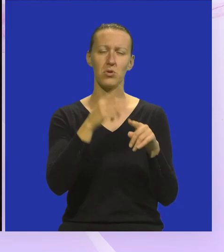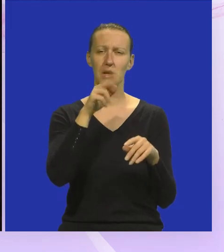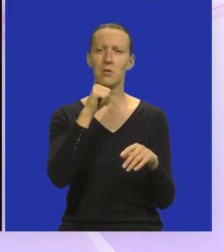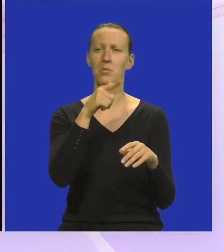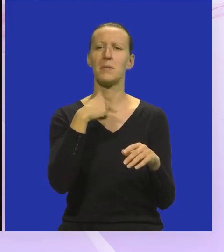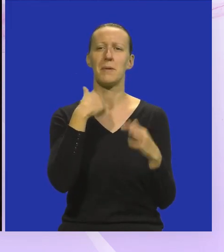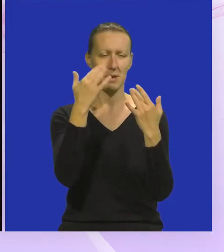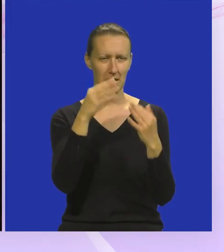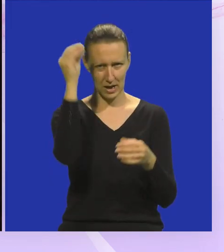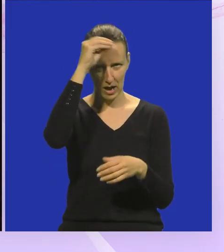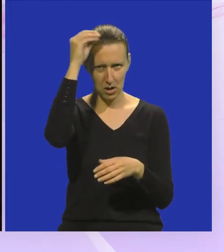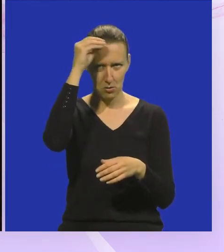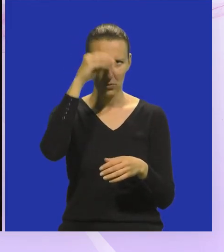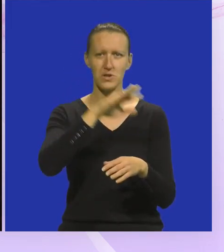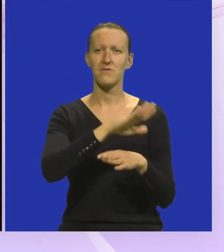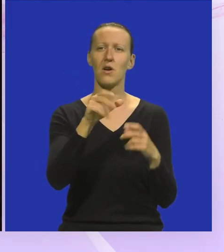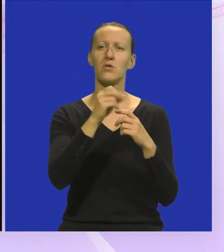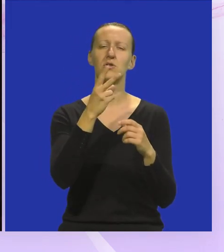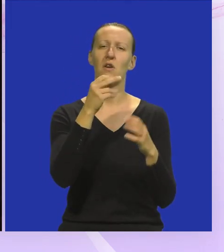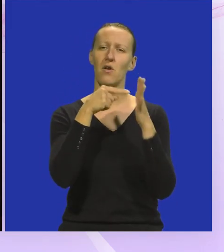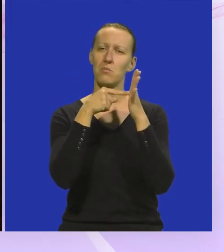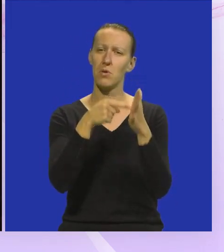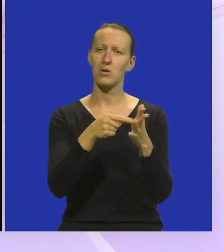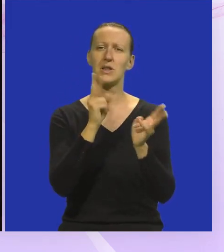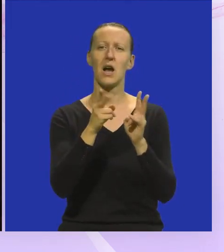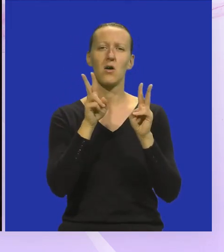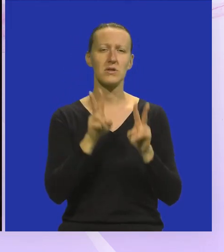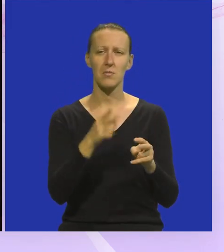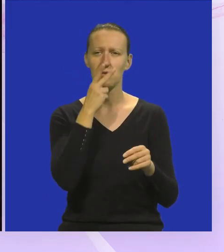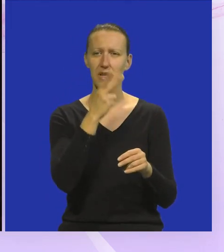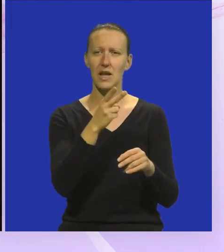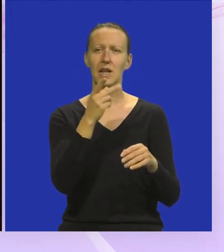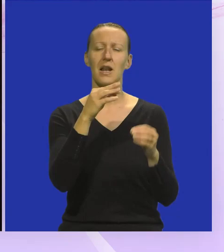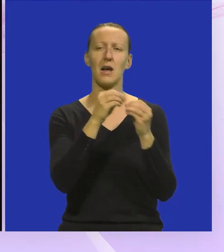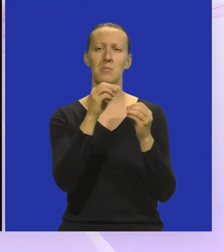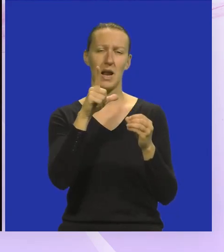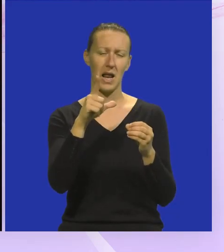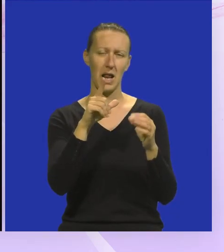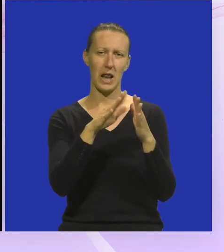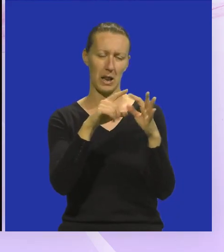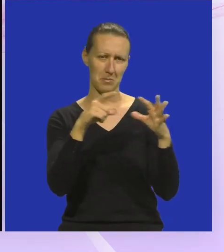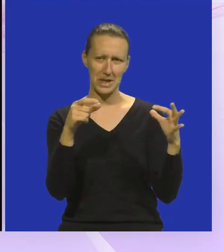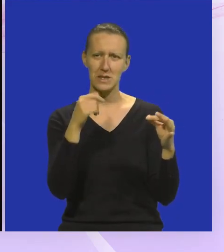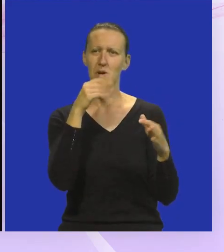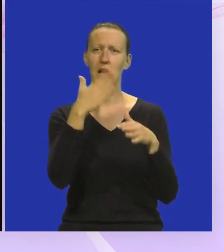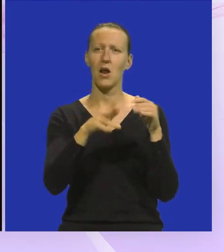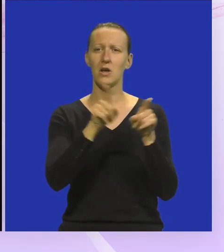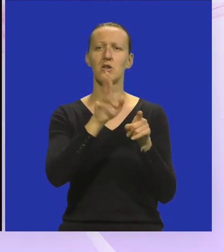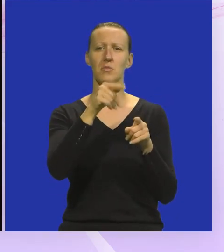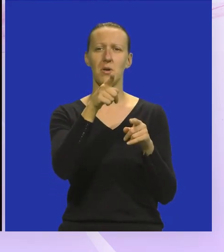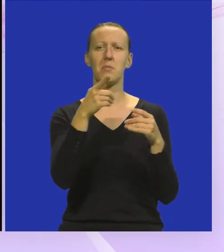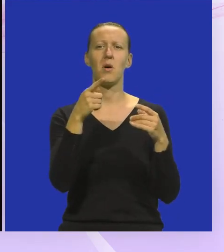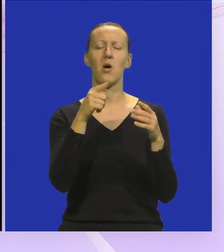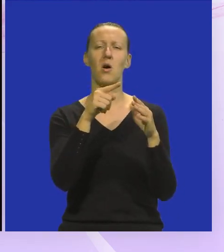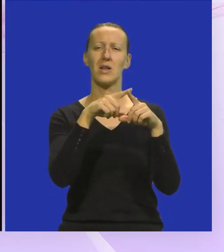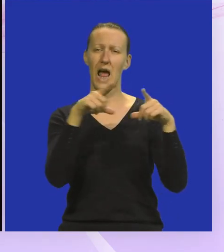imamo i mi priliku naučiti. Svako slovo ste nam pokazali kako zapravo izgleda na Brailovom pismu i na kraju imamo isto tako